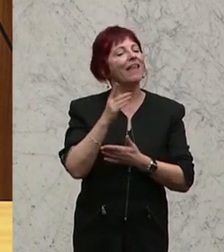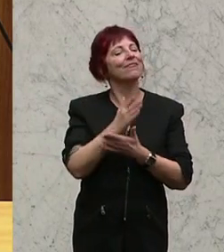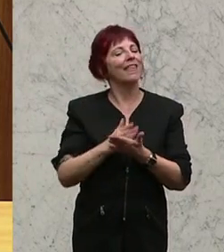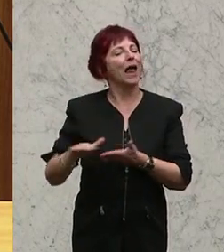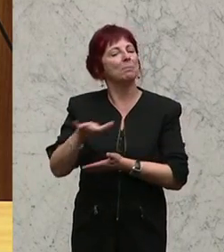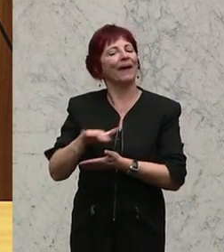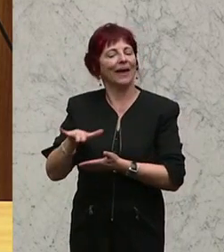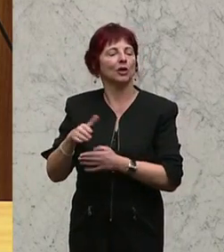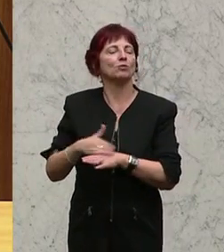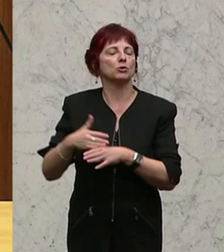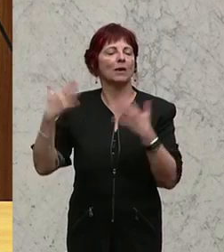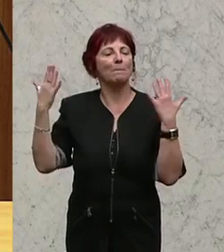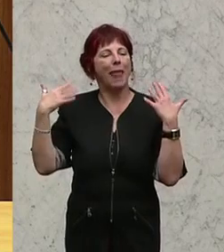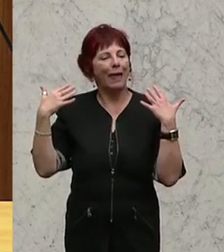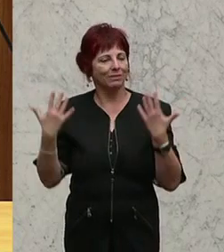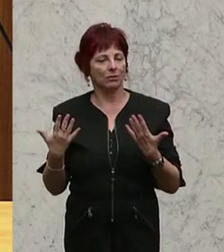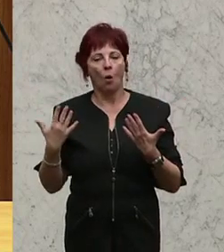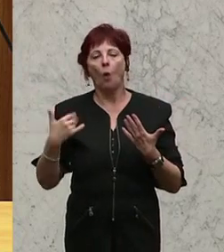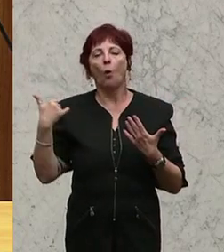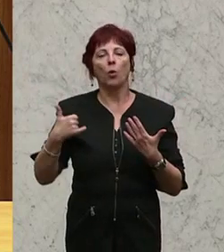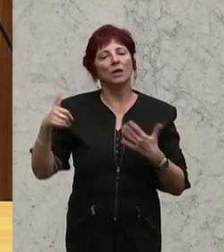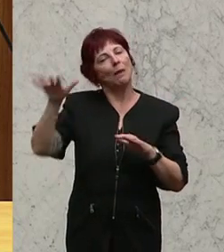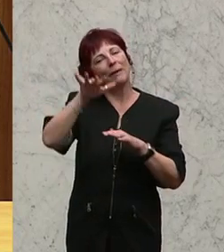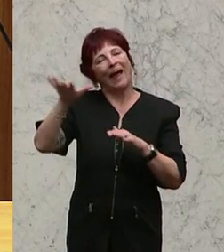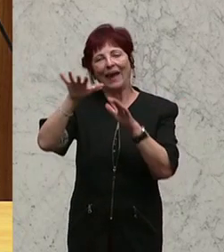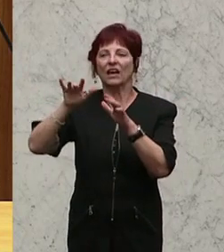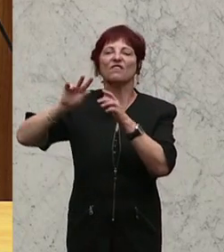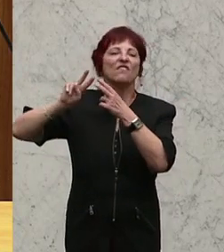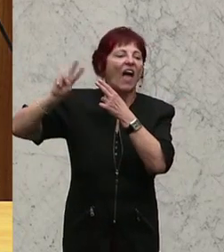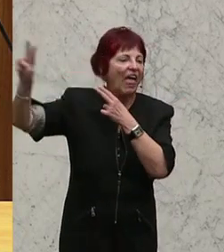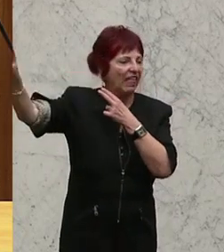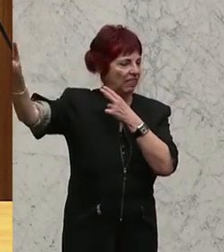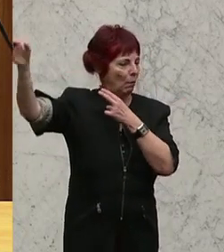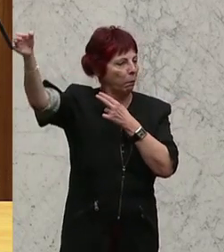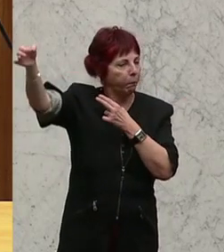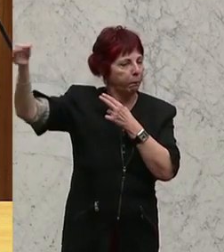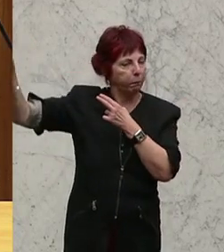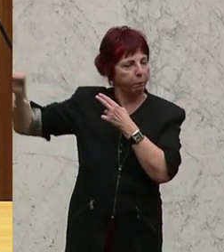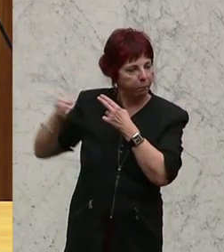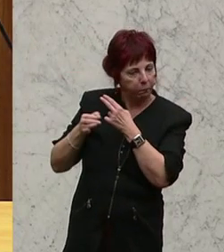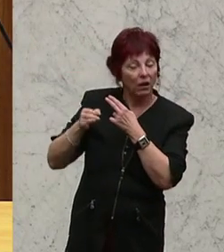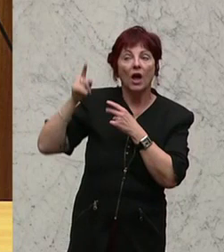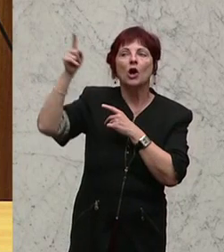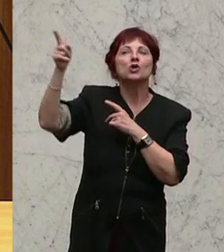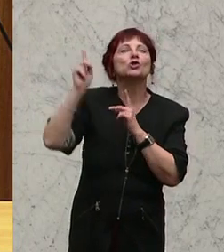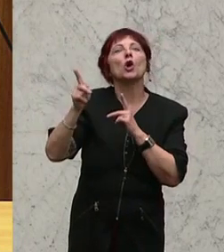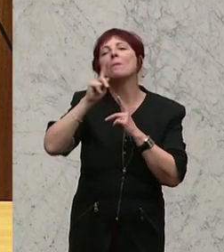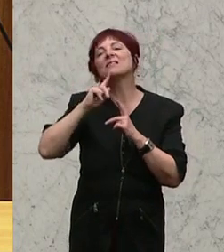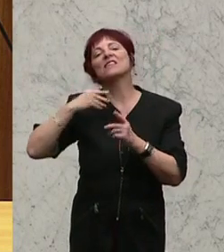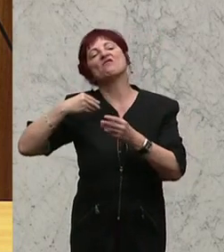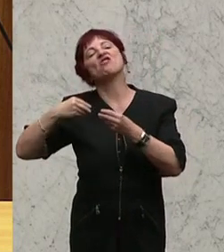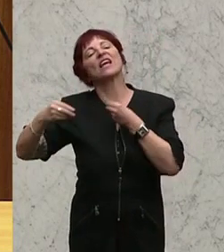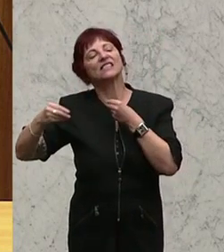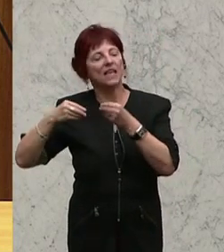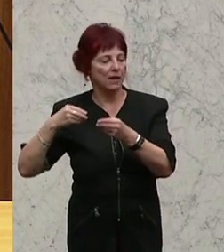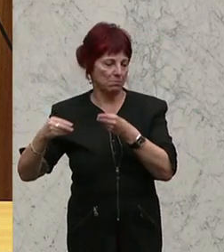Bereich oder vor allem in den entlegenen Regionen, dass man dort ein bisschen, sage ich jetzt einmal, nicht ganz so starr vielleicht flexibler handeln